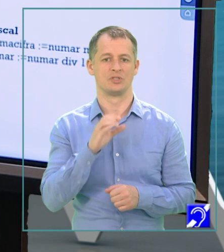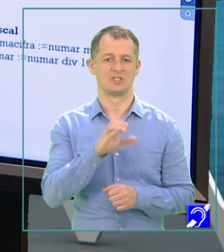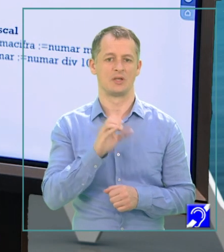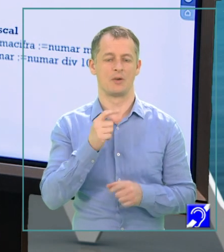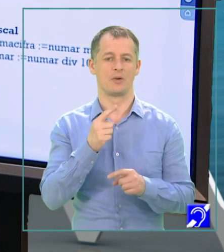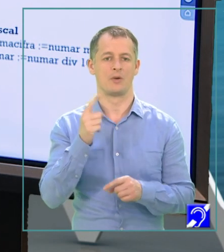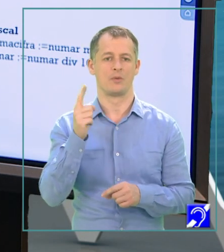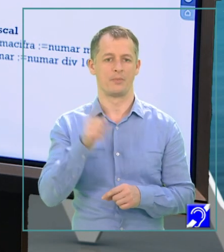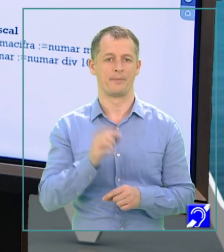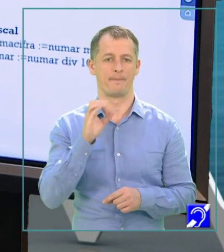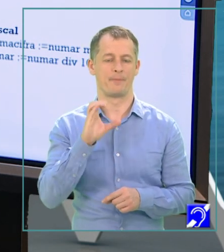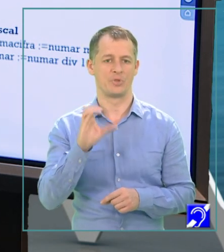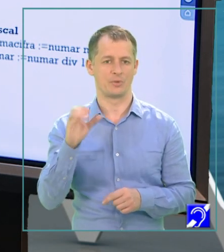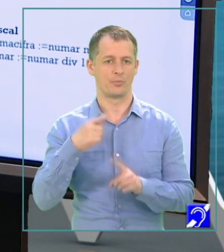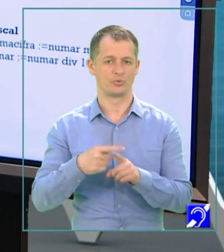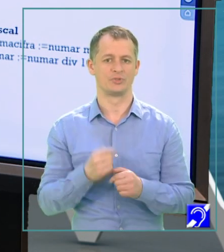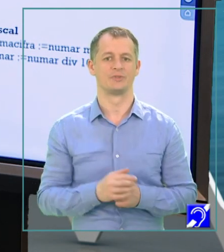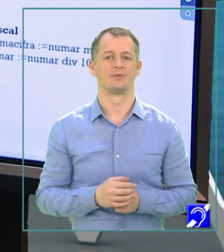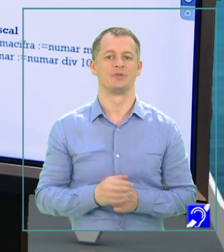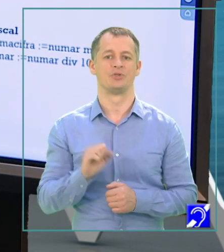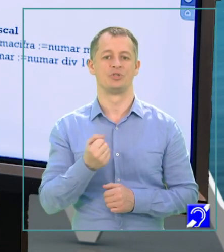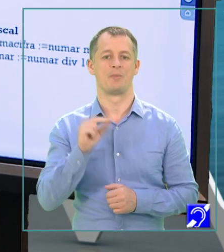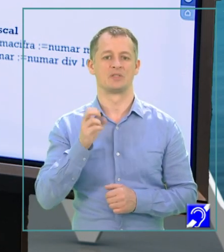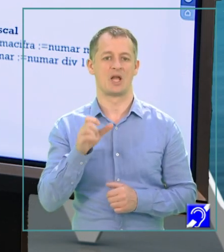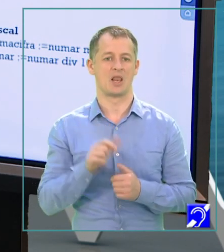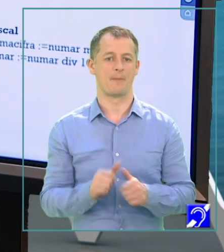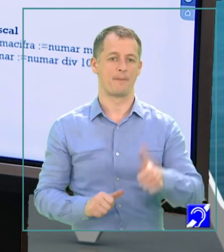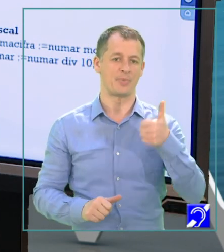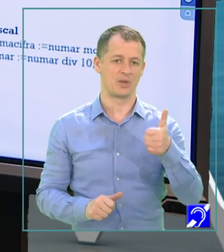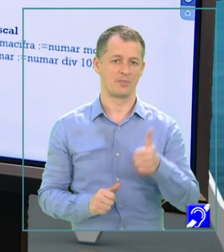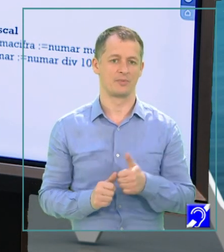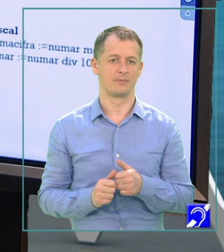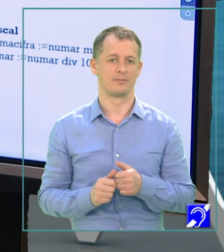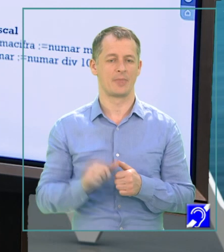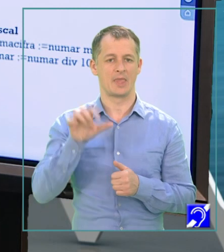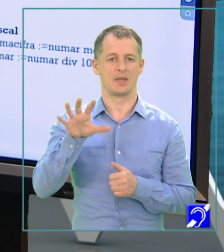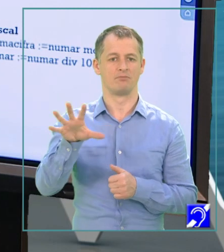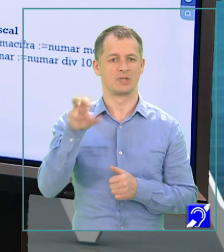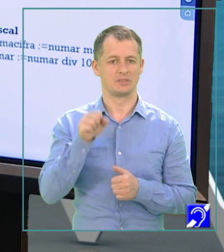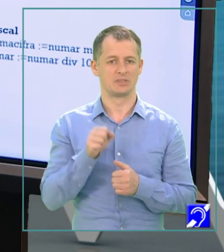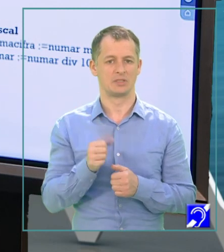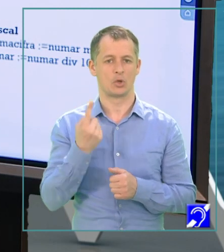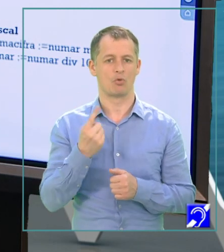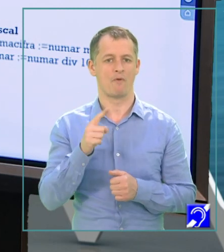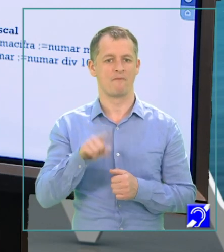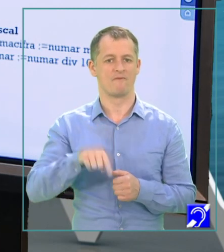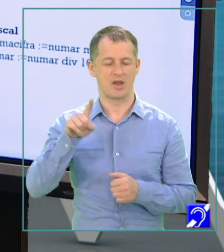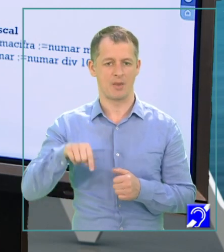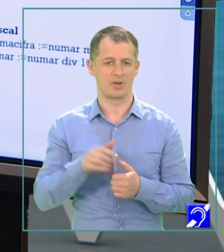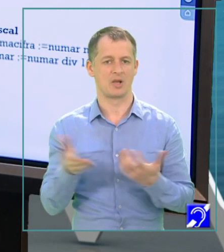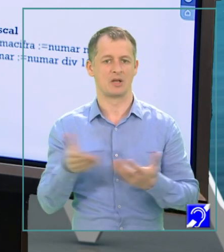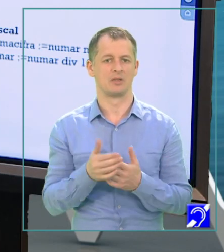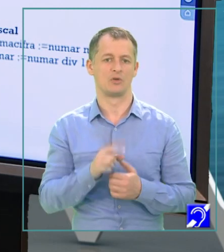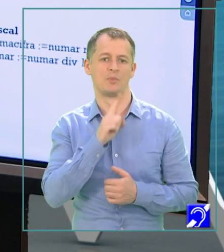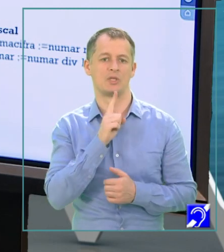limbajul Pascal. Observăm cele două operații. Prima operație, reținerea într-o variabilă pe care eu am numit-o ultima cifră